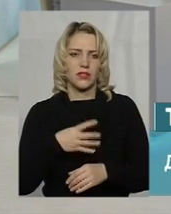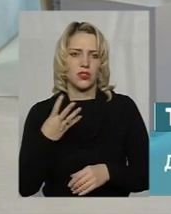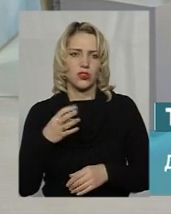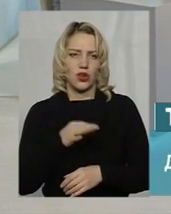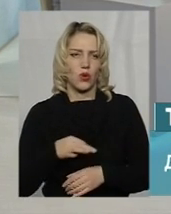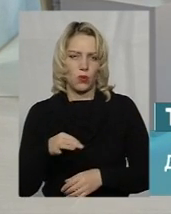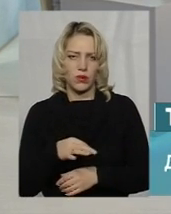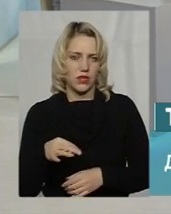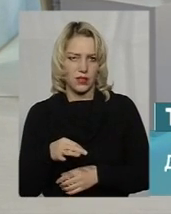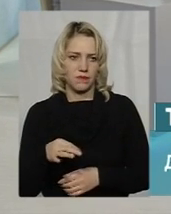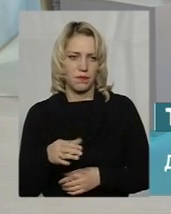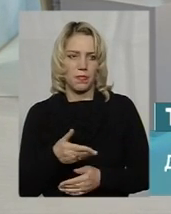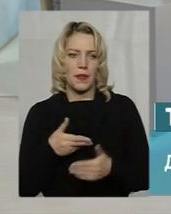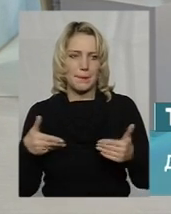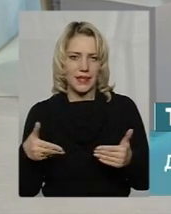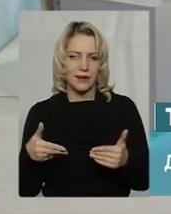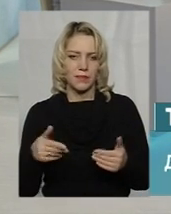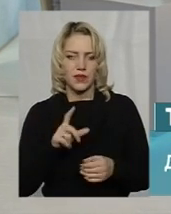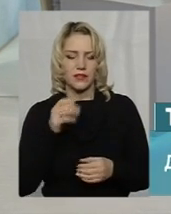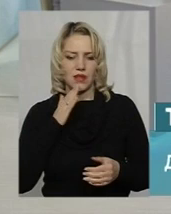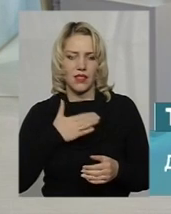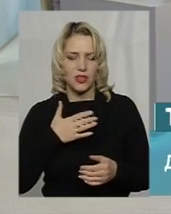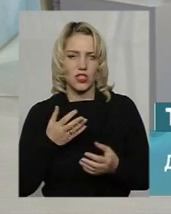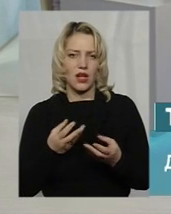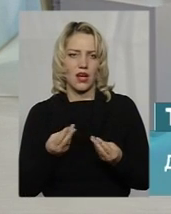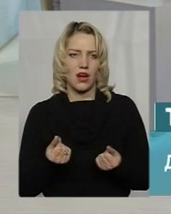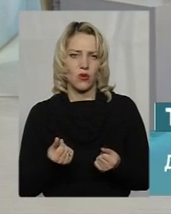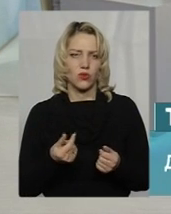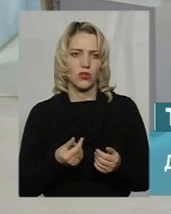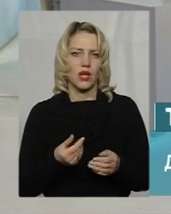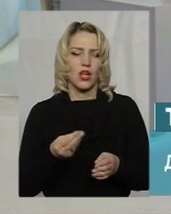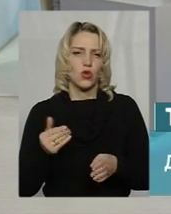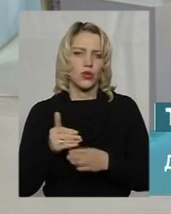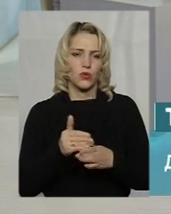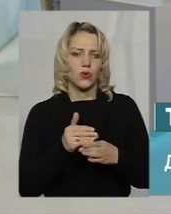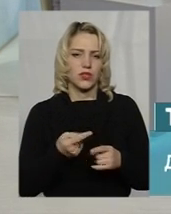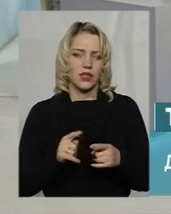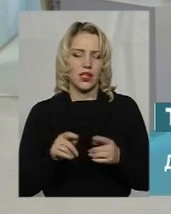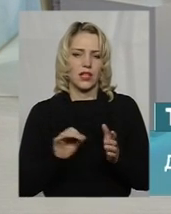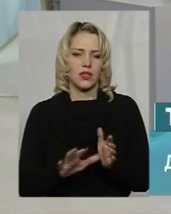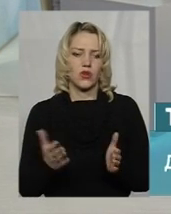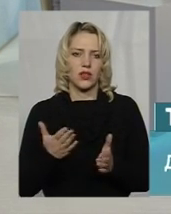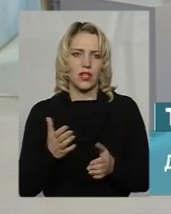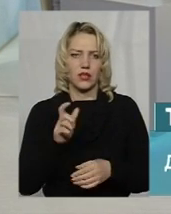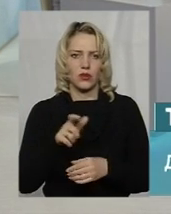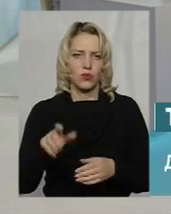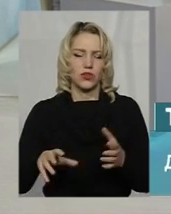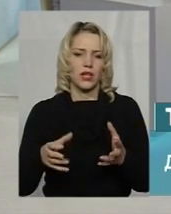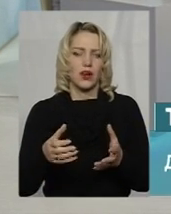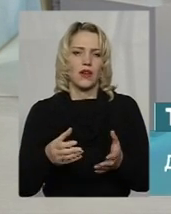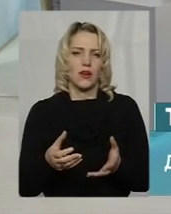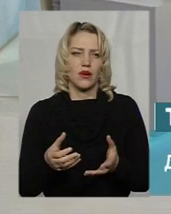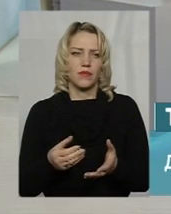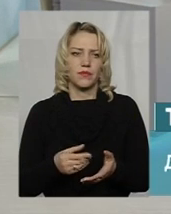копійки. Ми фактично, за наш рахунок, датується та електроенергія, яку кінцевий сподживач отримує від інших виробників